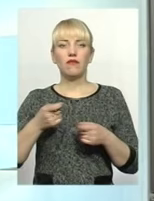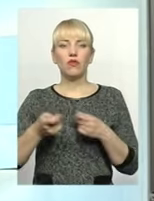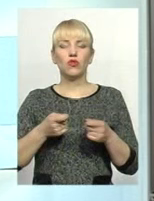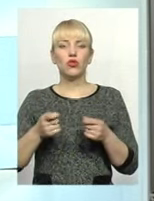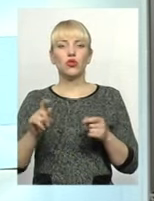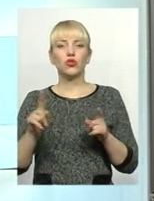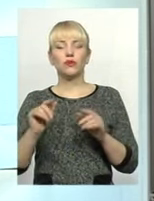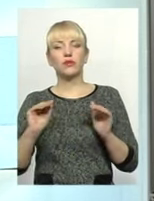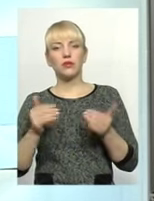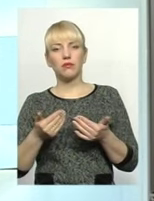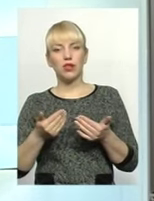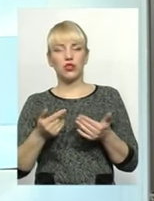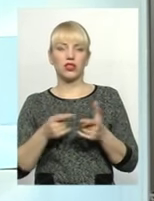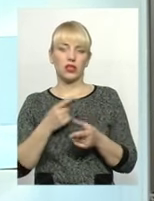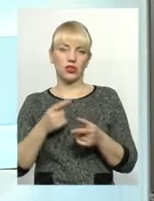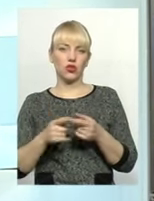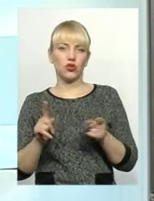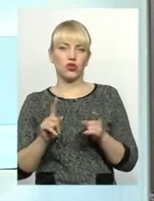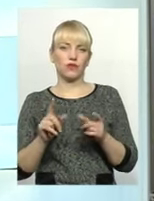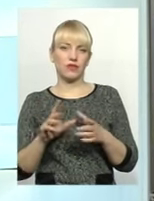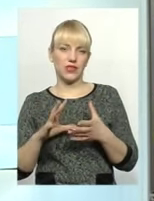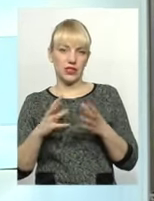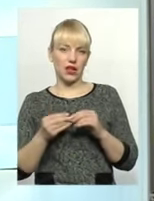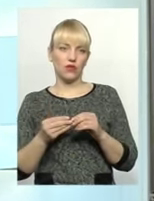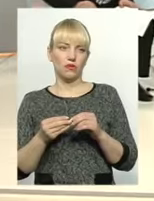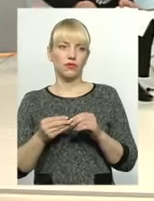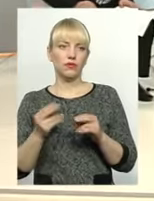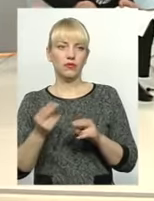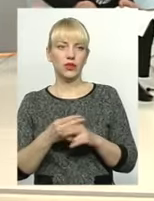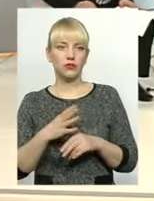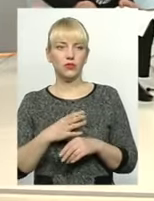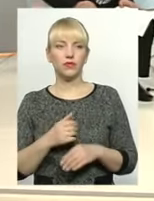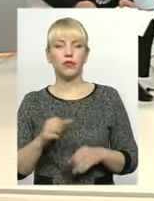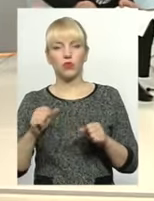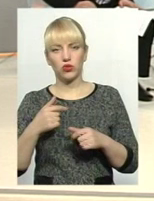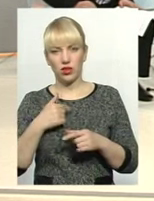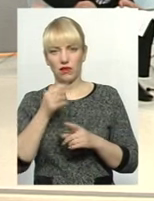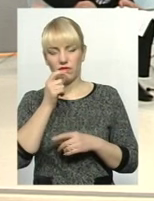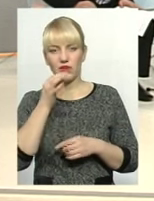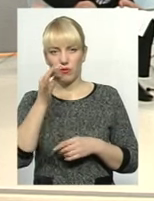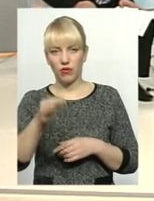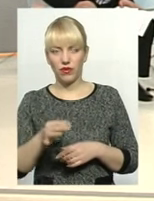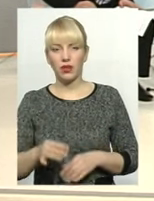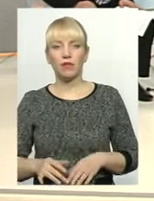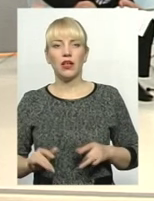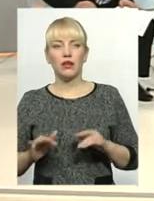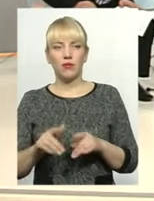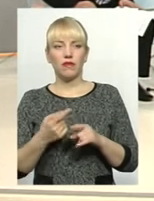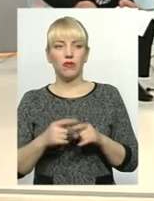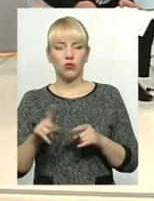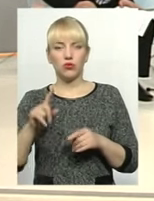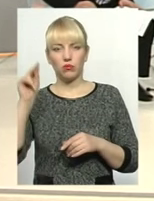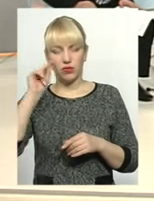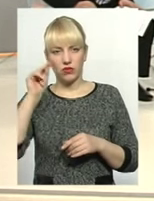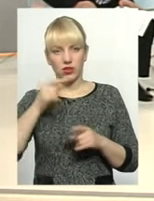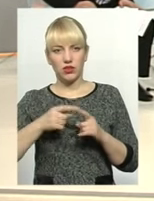або зменшити ті штрафи, або ж загалом увійтися без них? Справа в тому, що ми вивчали це питання, адже